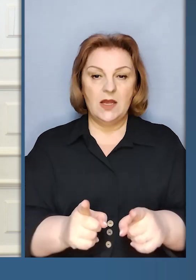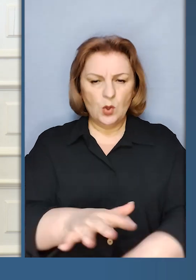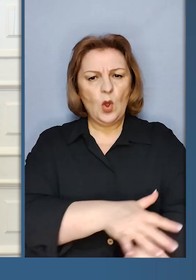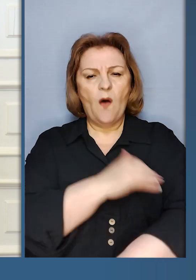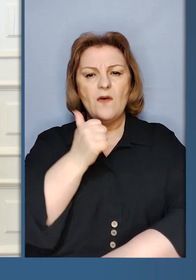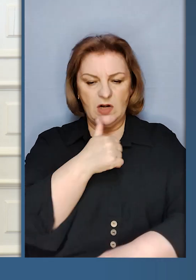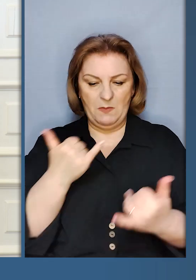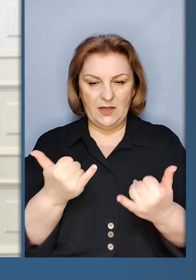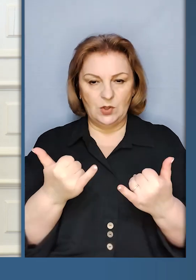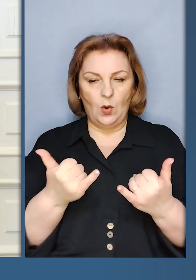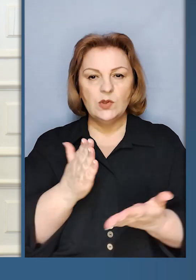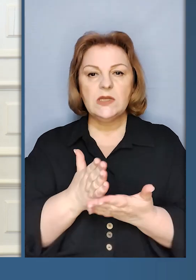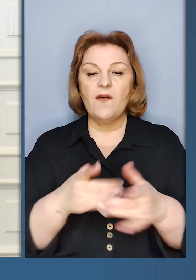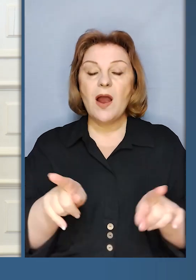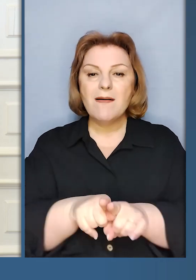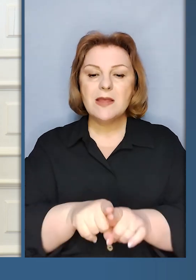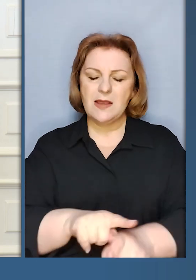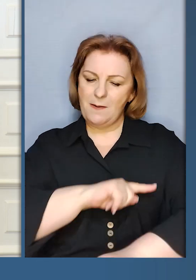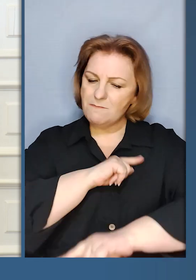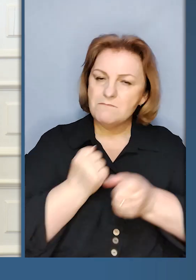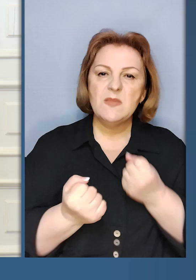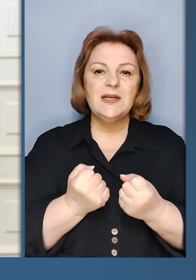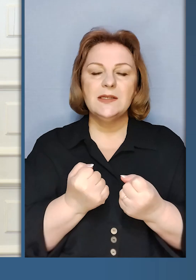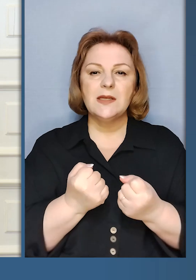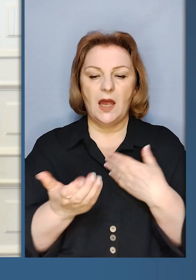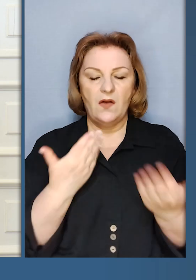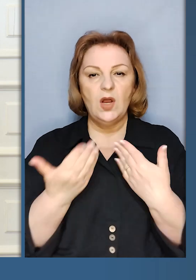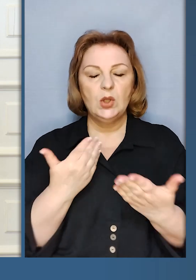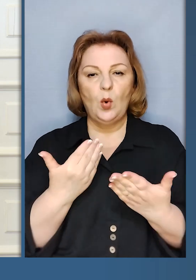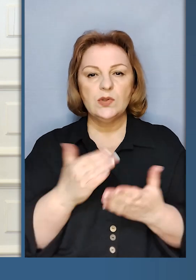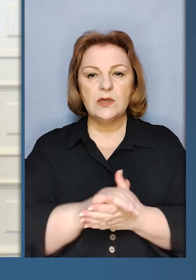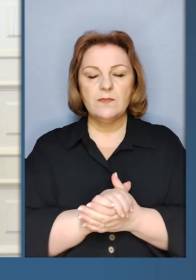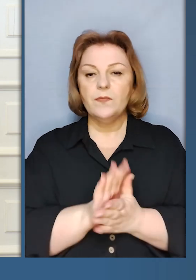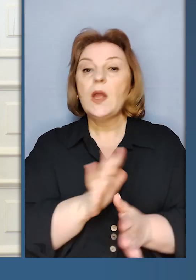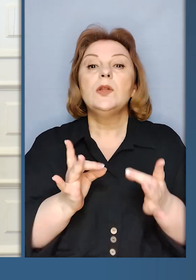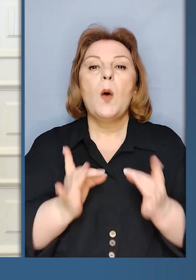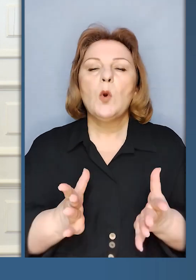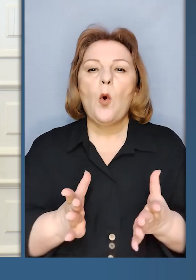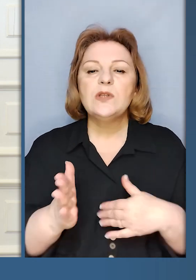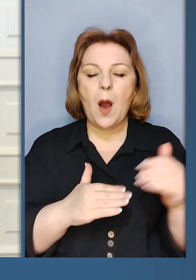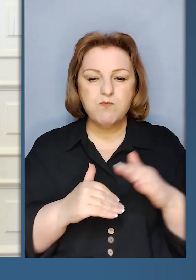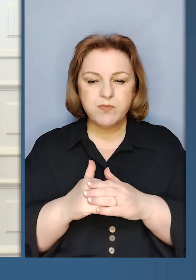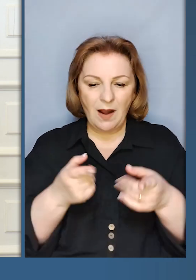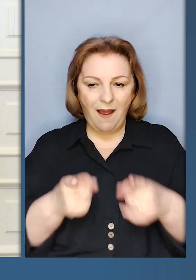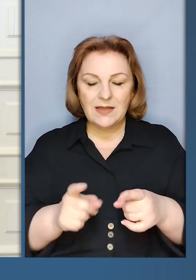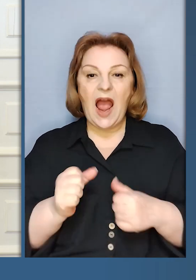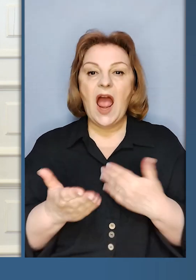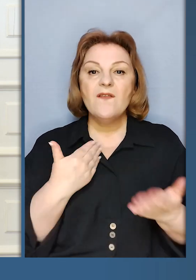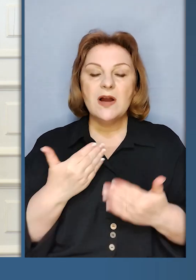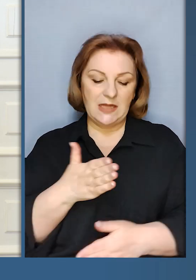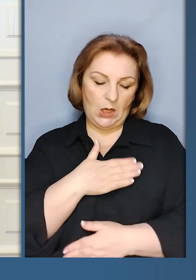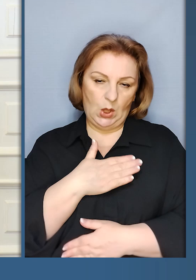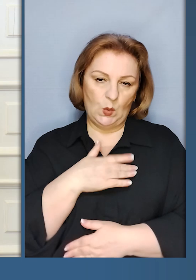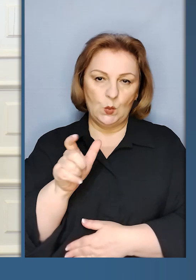знаходимося в таких міцних відносинах, і не просто прагматичних, а